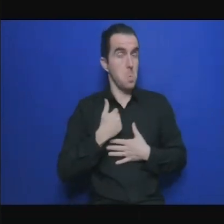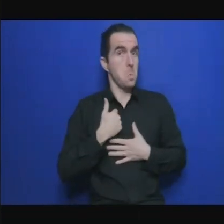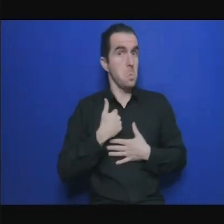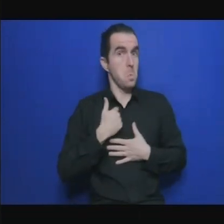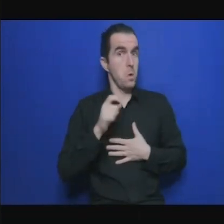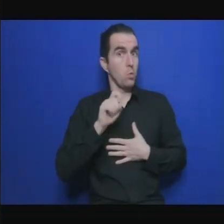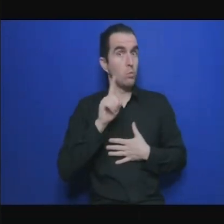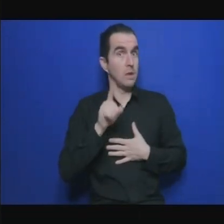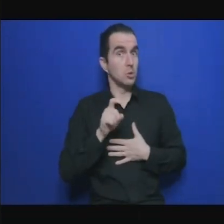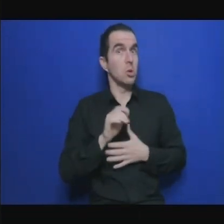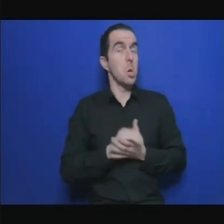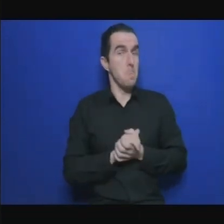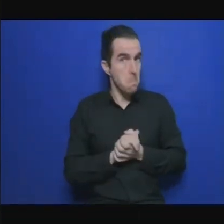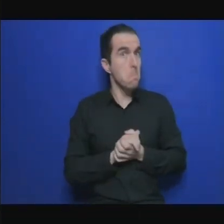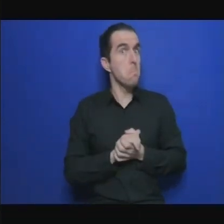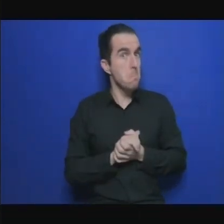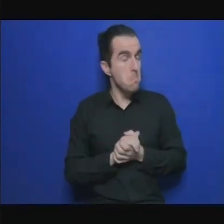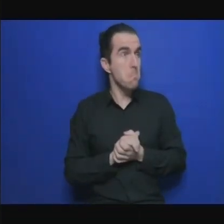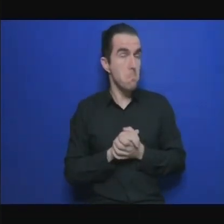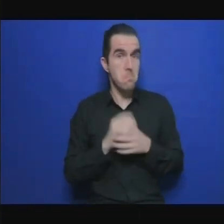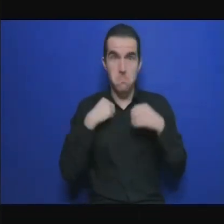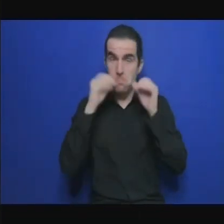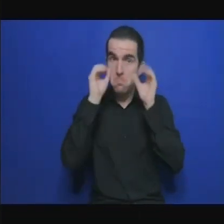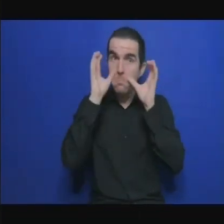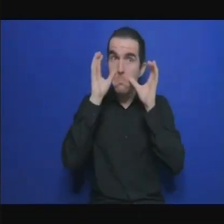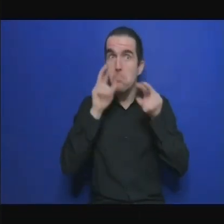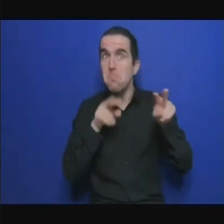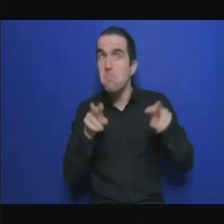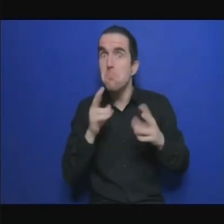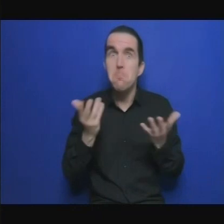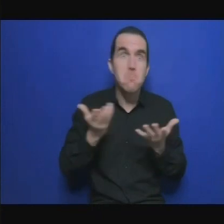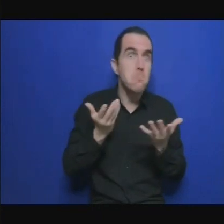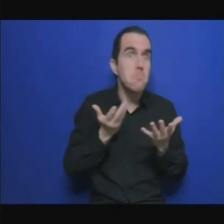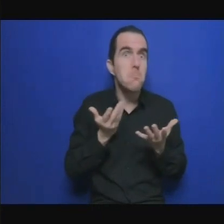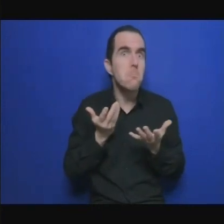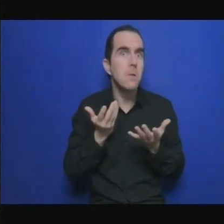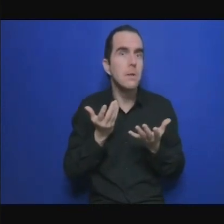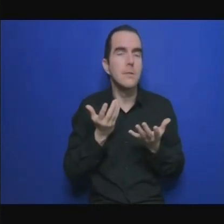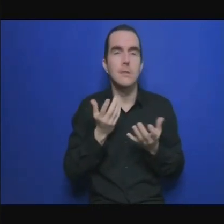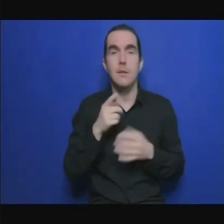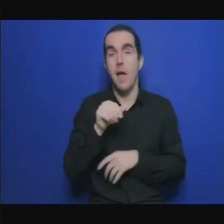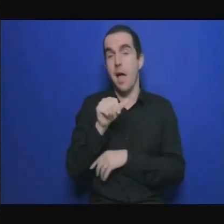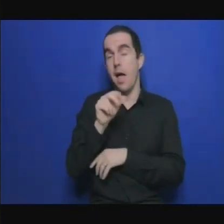répondre à la question posée par Anita sur le financement écoutez c'est vrai